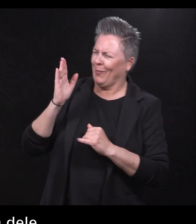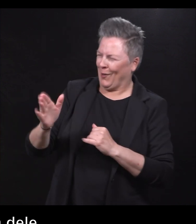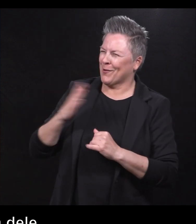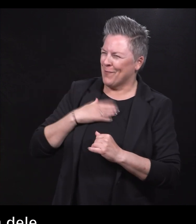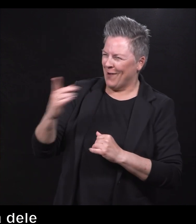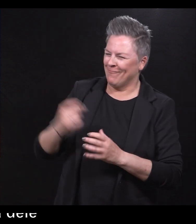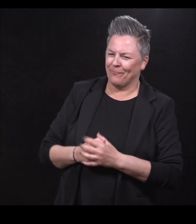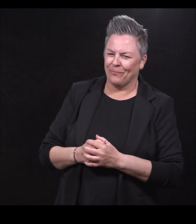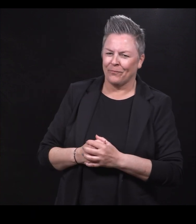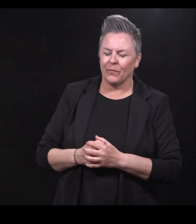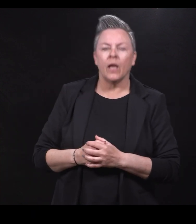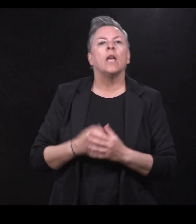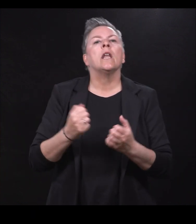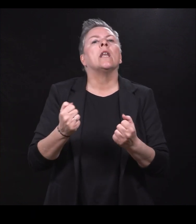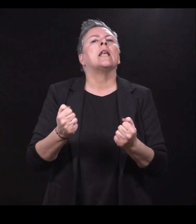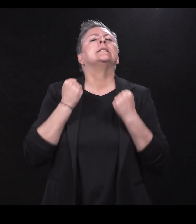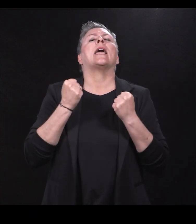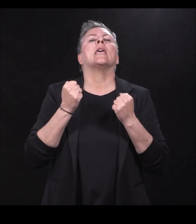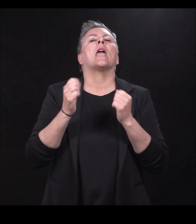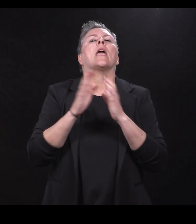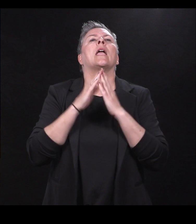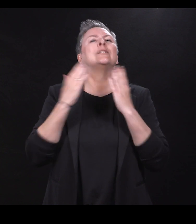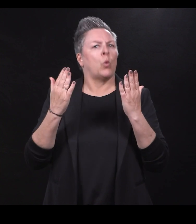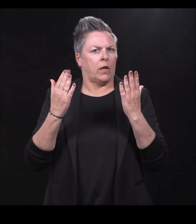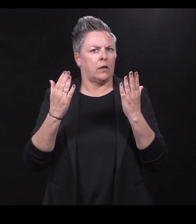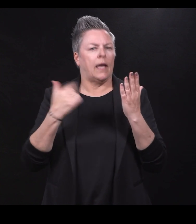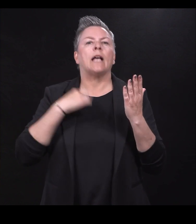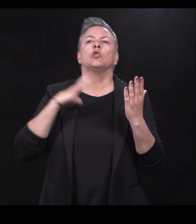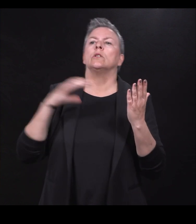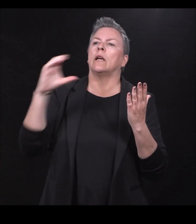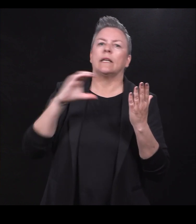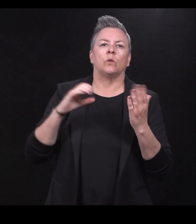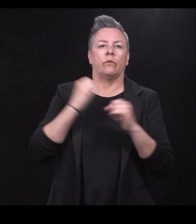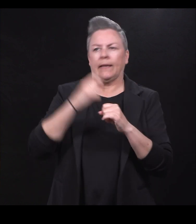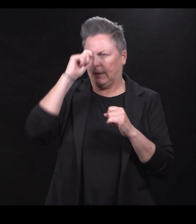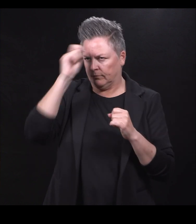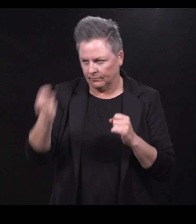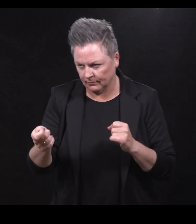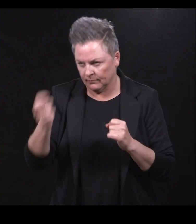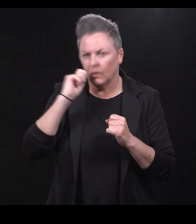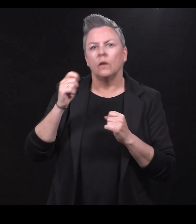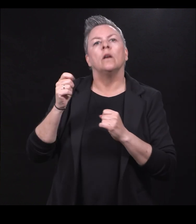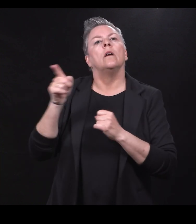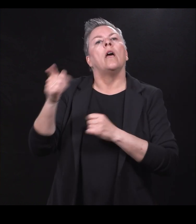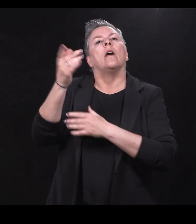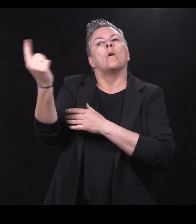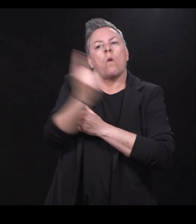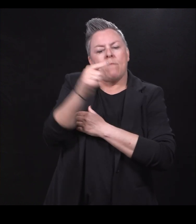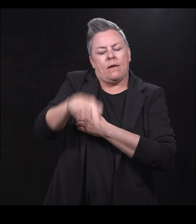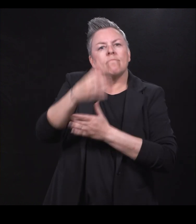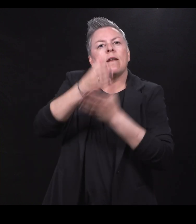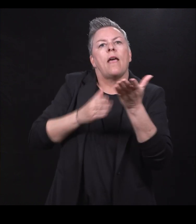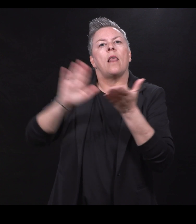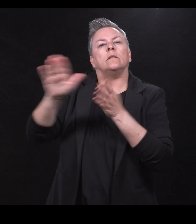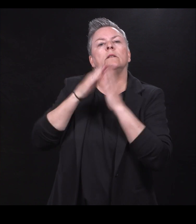Det er ganske sterke historier. Jeg synes Christian skal ha all honnøy for å komme og dele sin historie her. Og